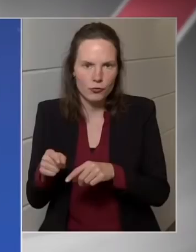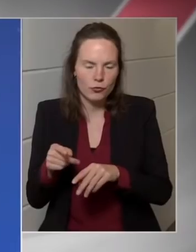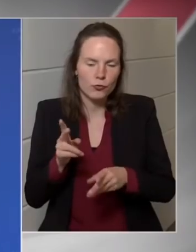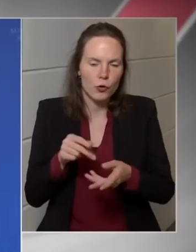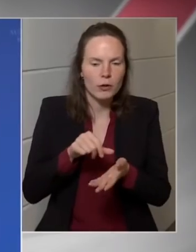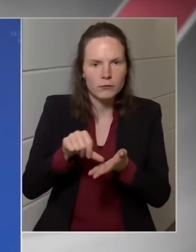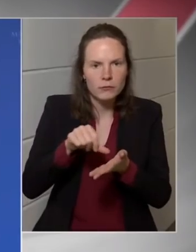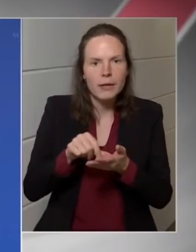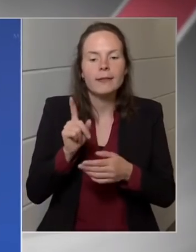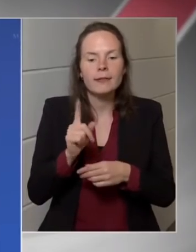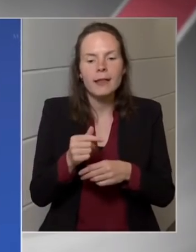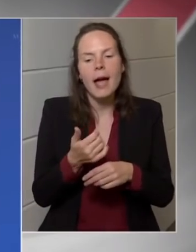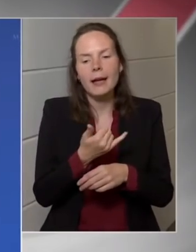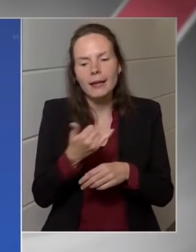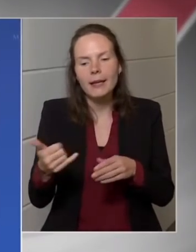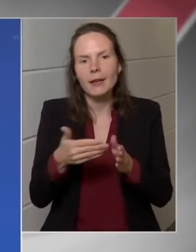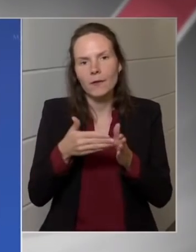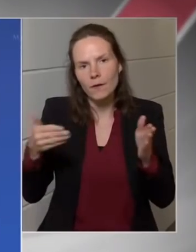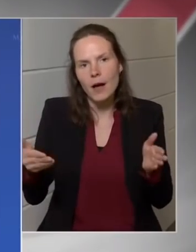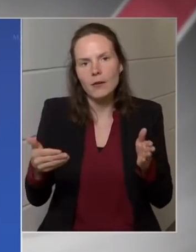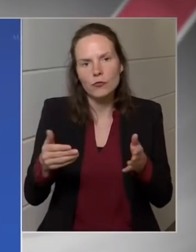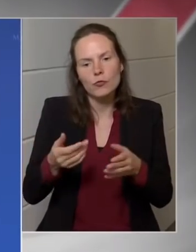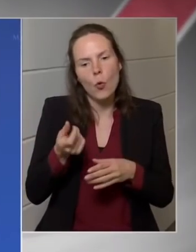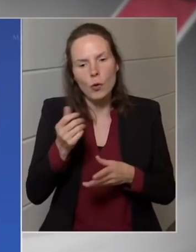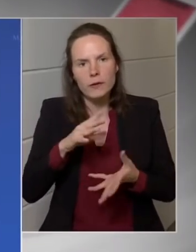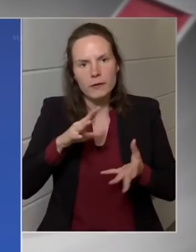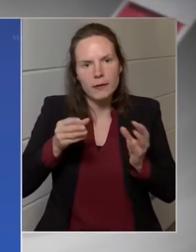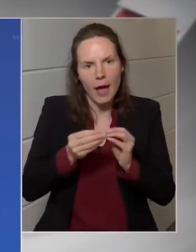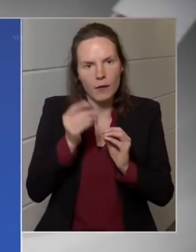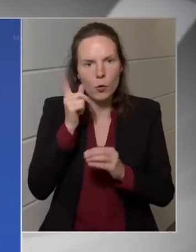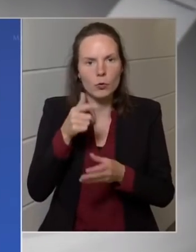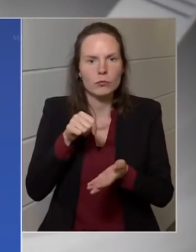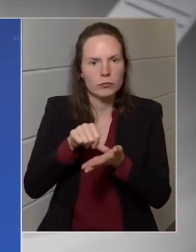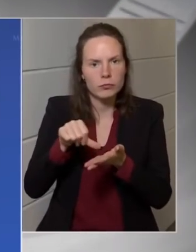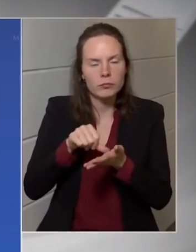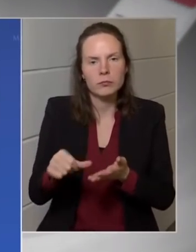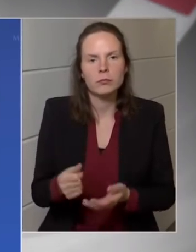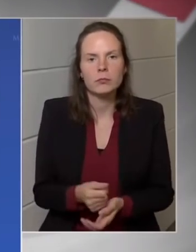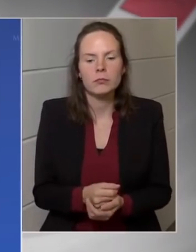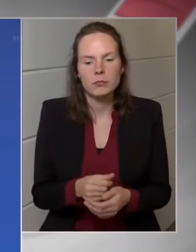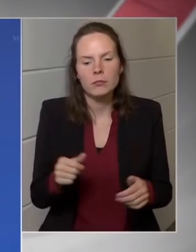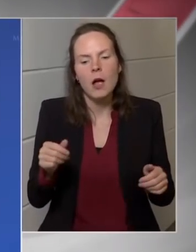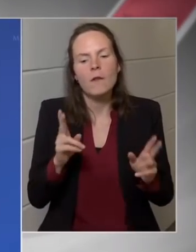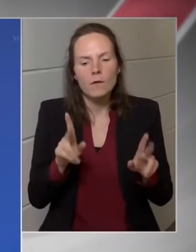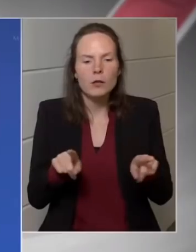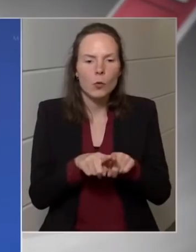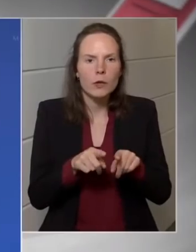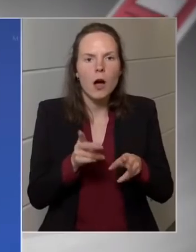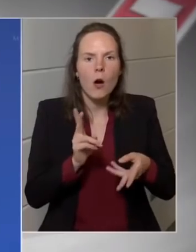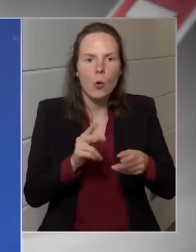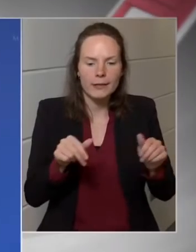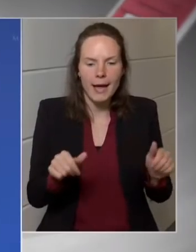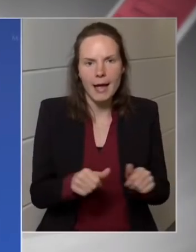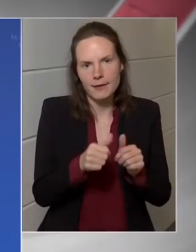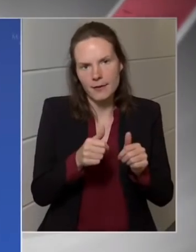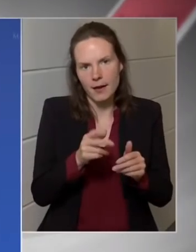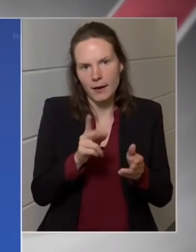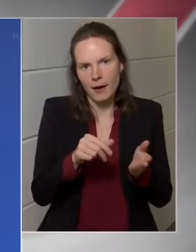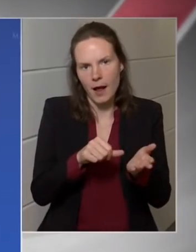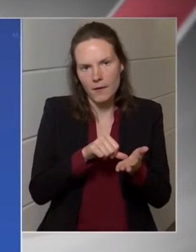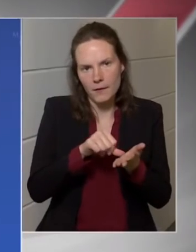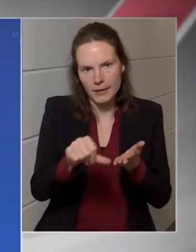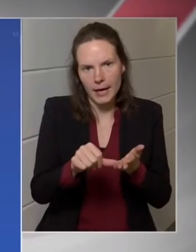Ugye éves összegeket szedünk be, valahol egy szere kell befizetni például a